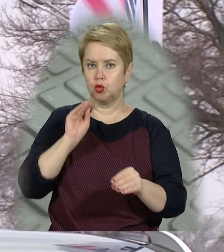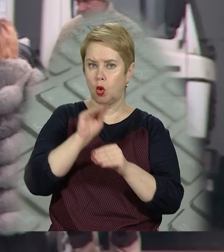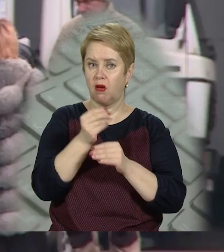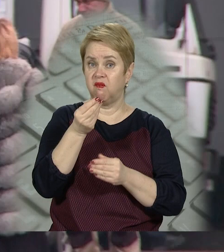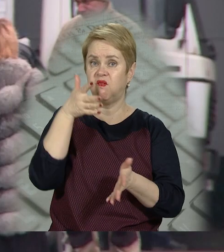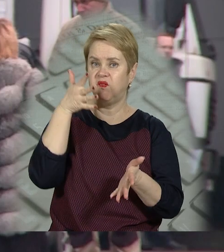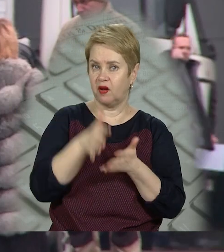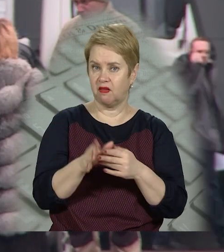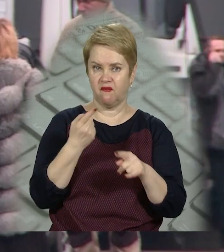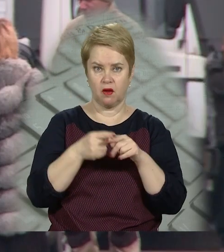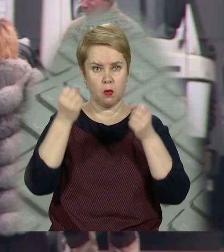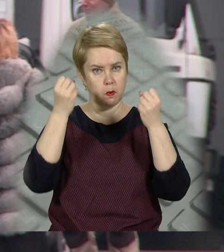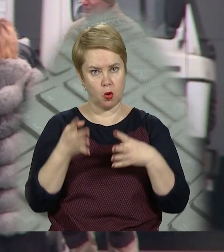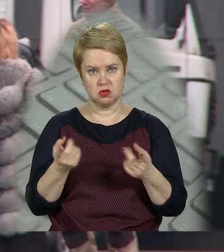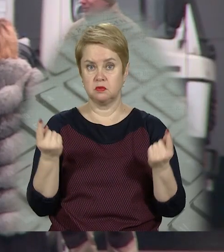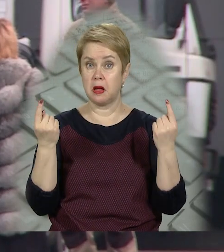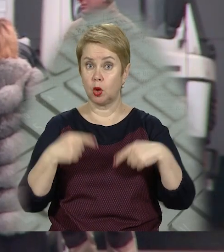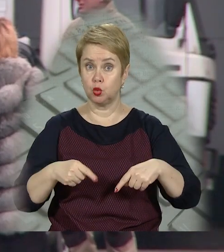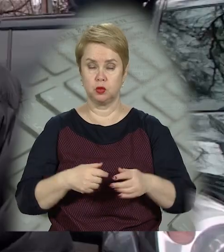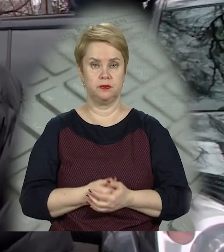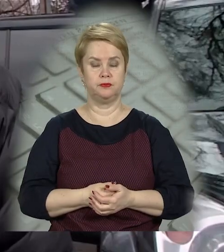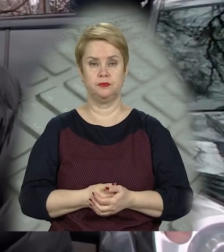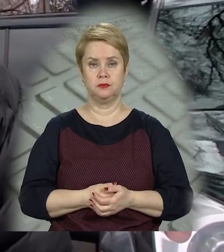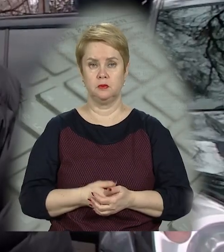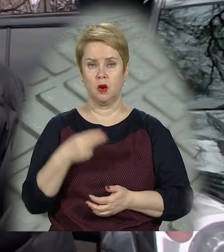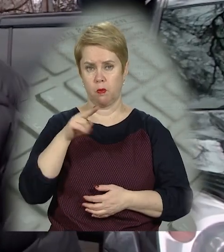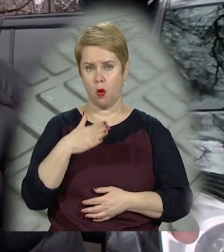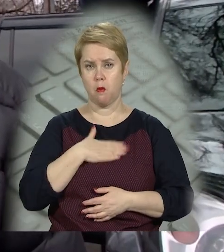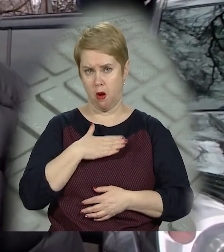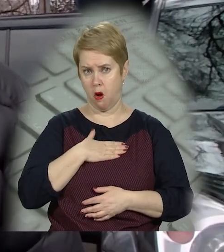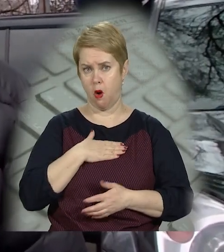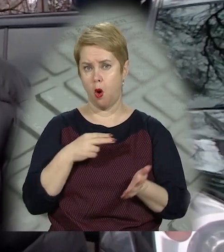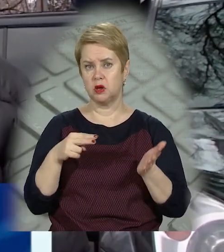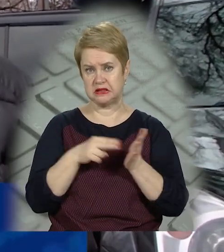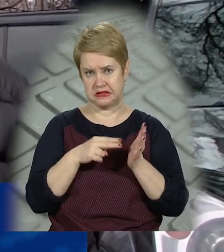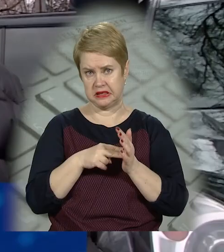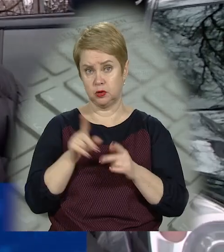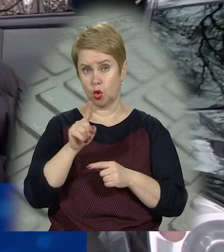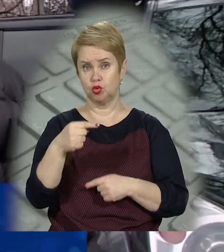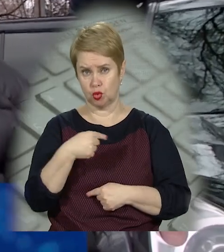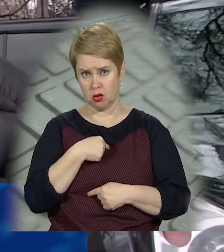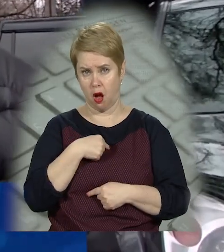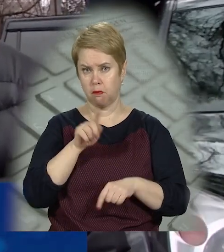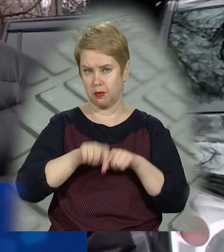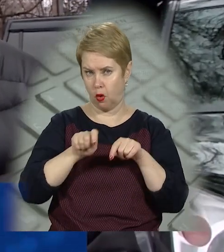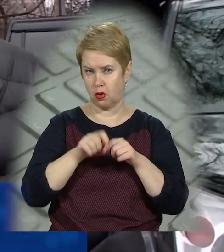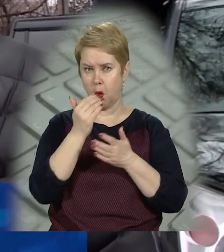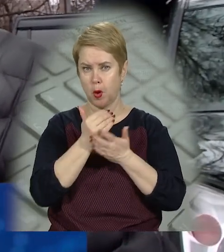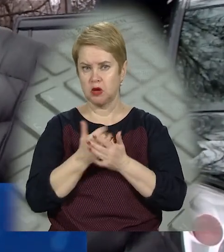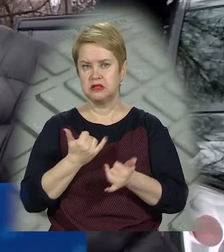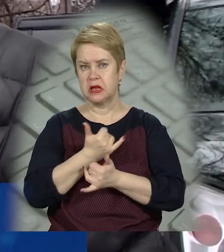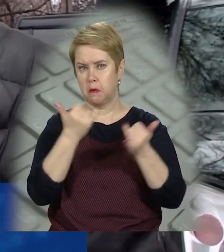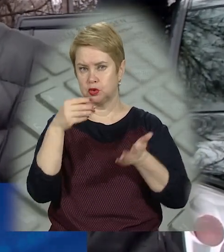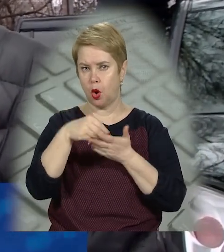додаткових витрат, від яких вони просто збанкрутують. За моїми оцінками, те, що я промоніторив, програмне